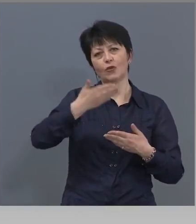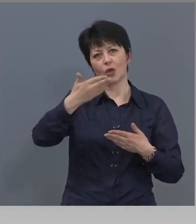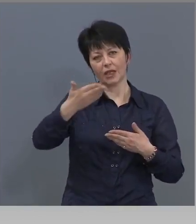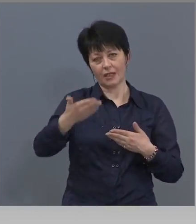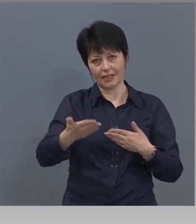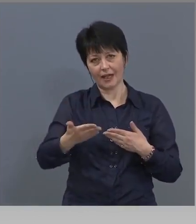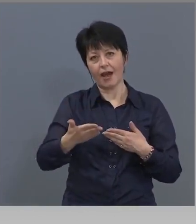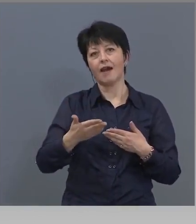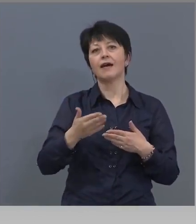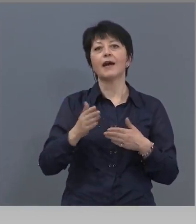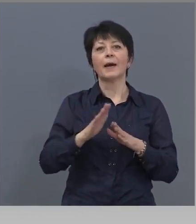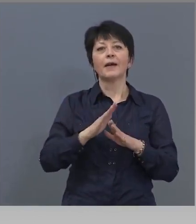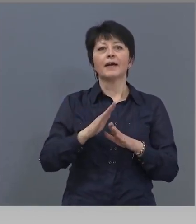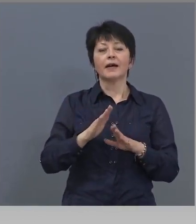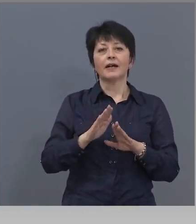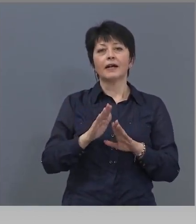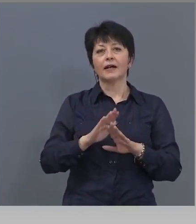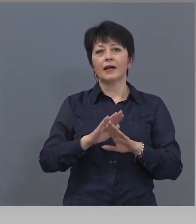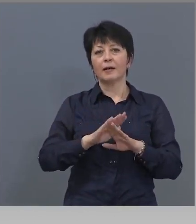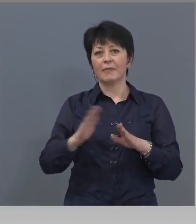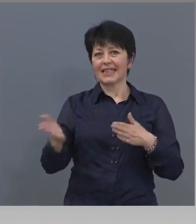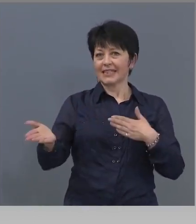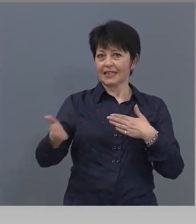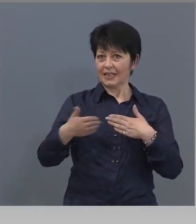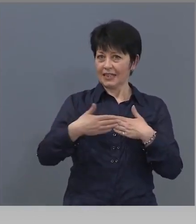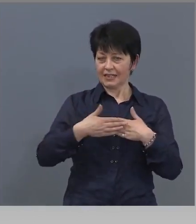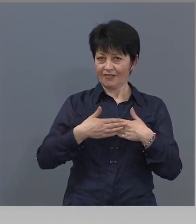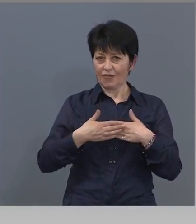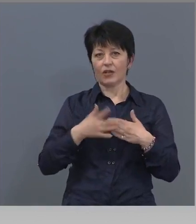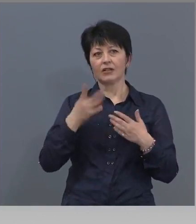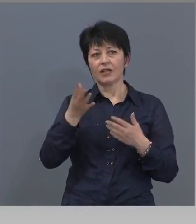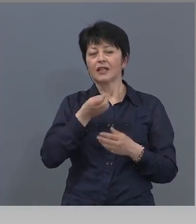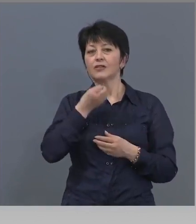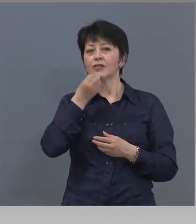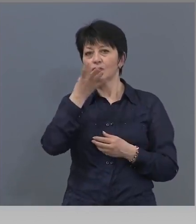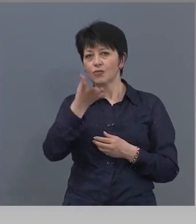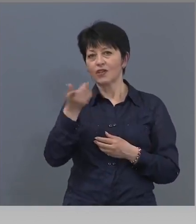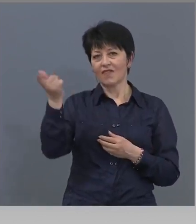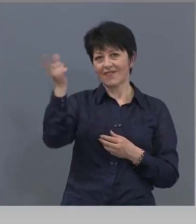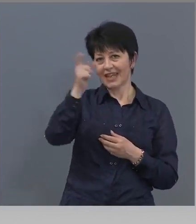вярващи, както ще се случи в Италия и Гърция.